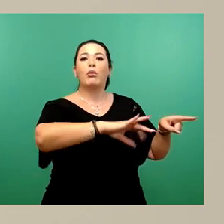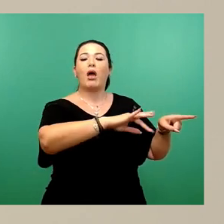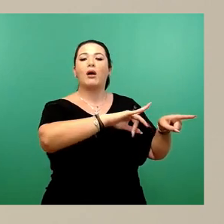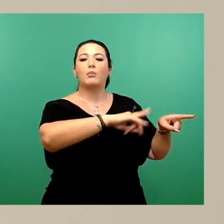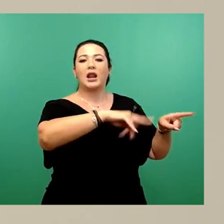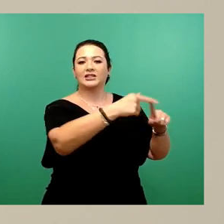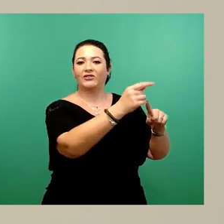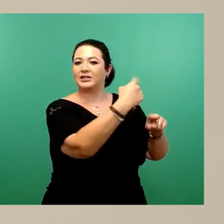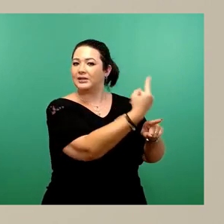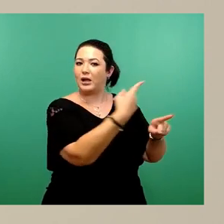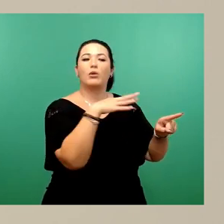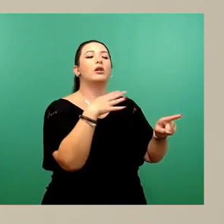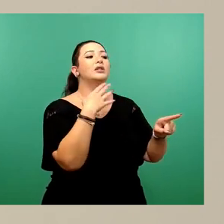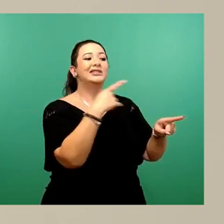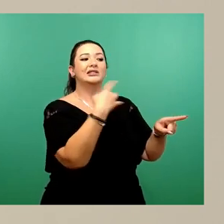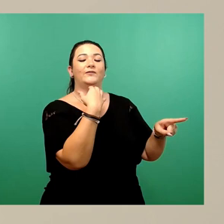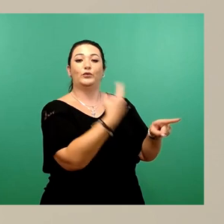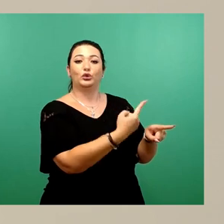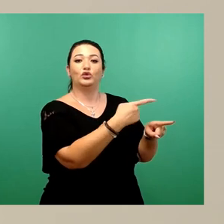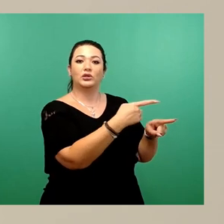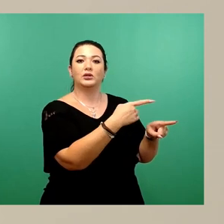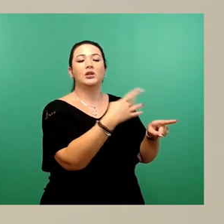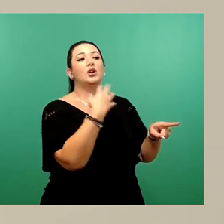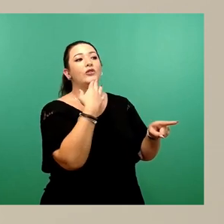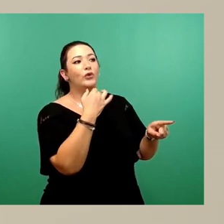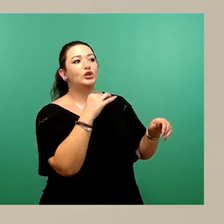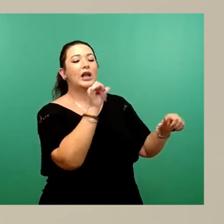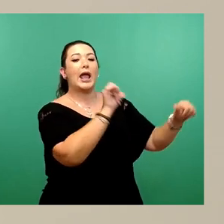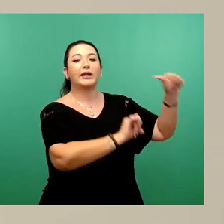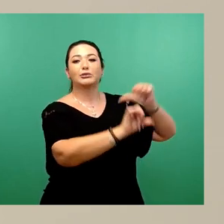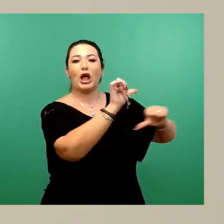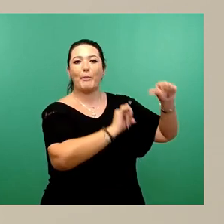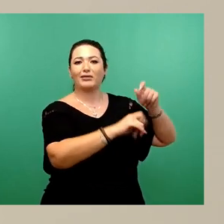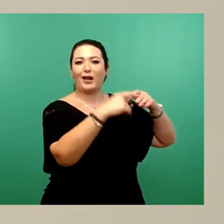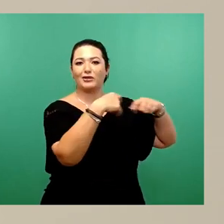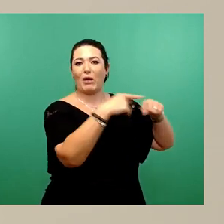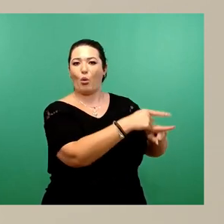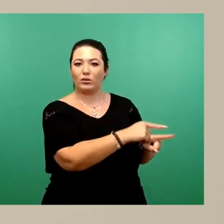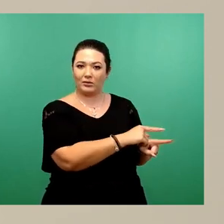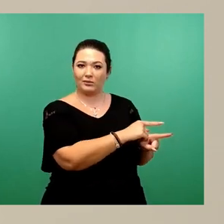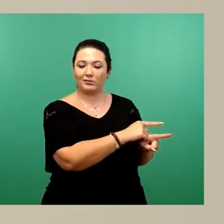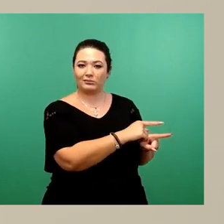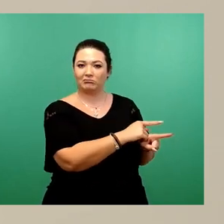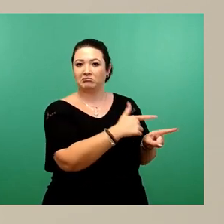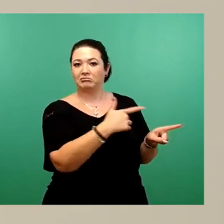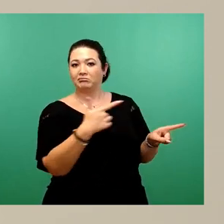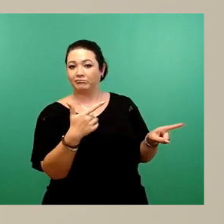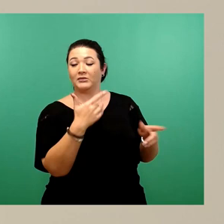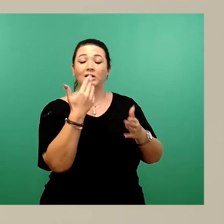artikuliert, experimentelles Bauen zu ermöglichen und dort gab es dann eine